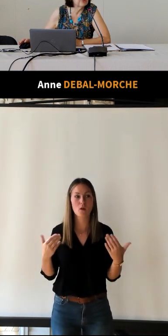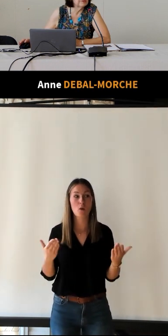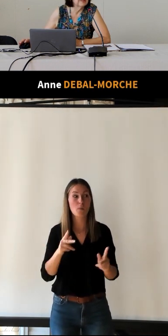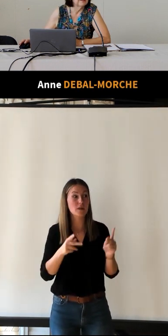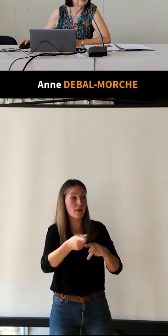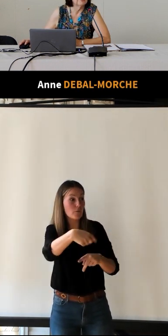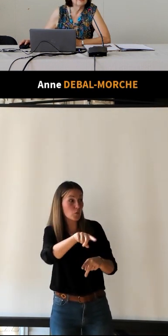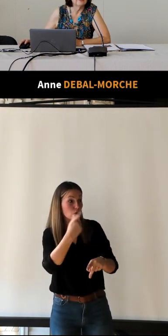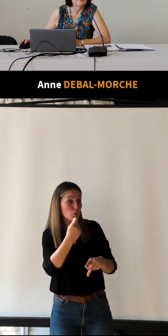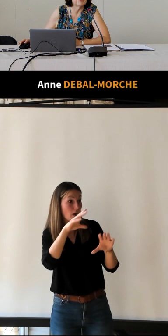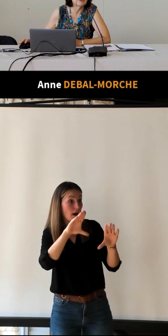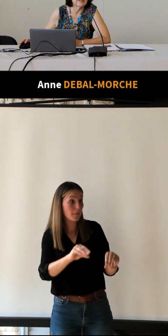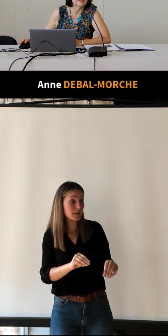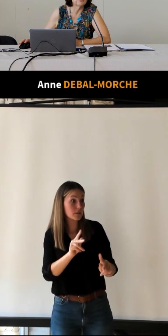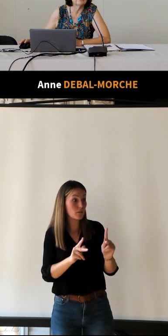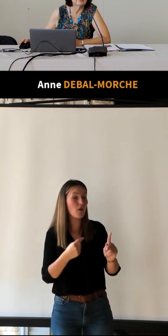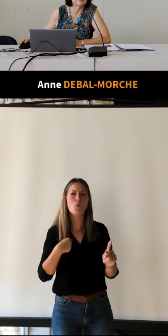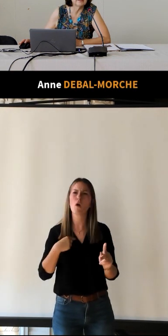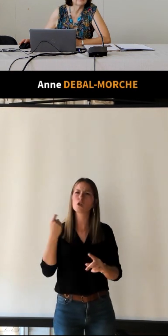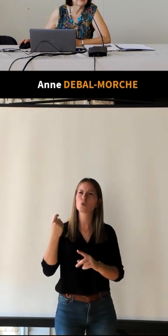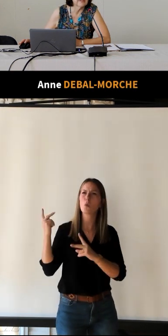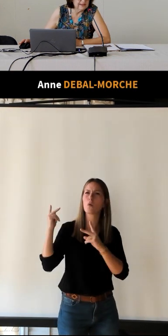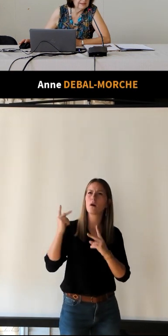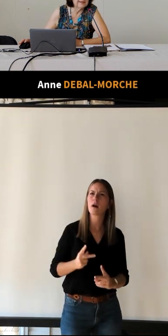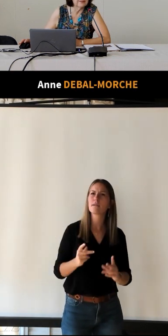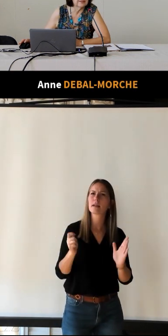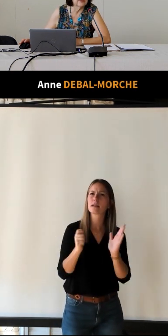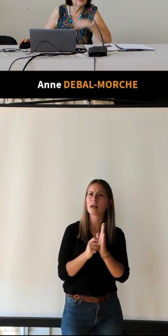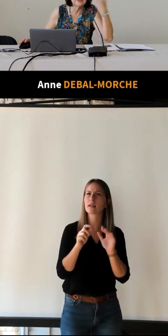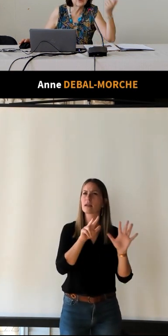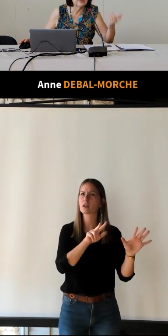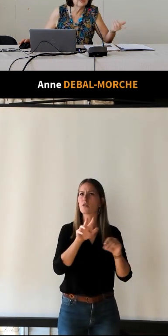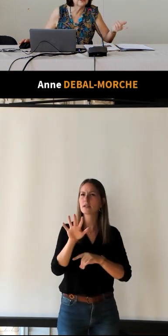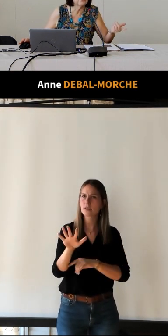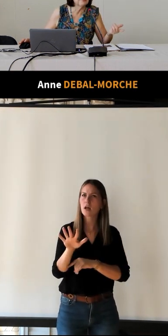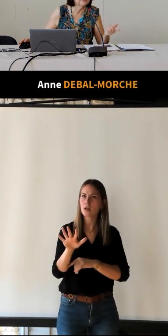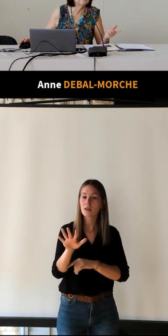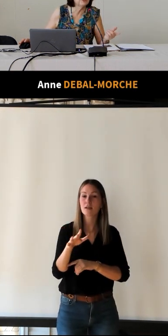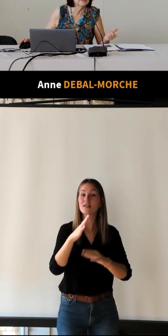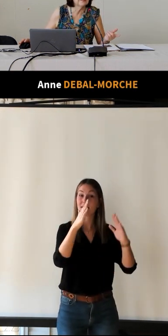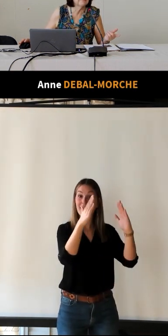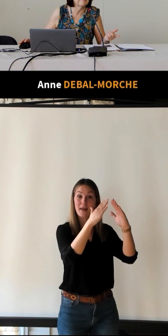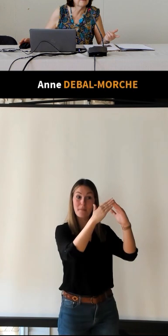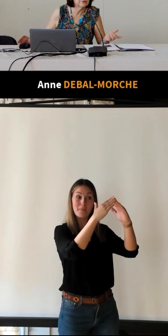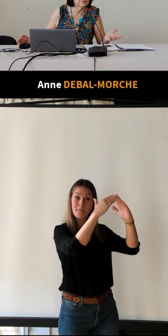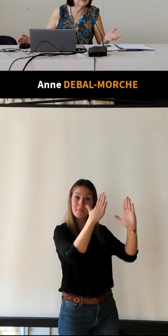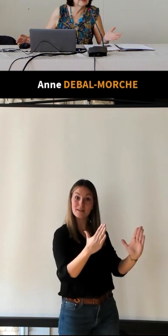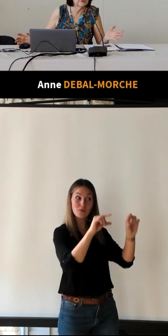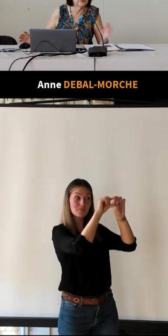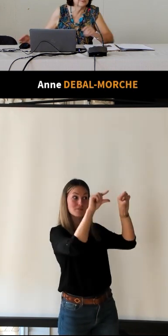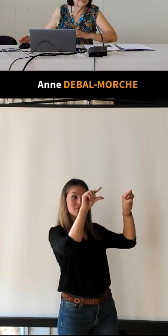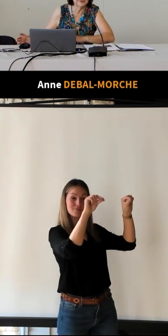-en-Jau, moi, je suis arrivée à Tours en 1985 et j'ai le souvenir d'une maison Lemarié-Fouché. Donc,